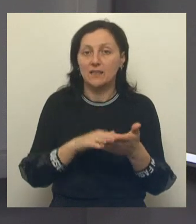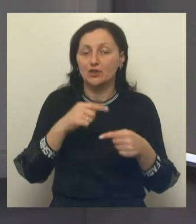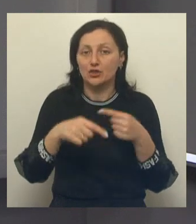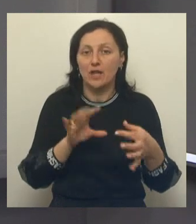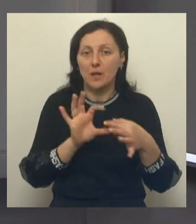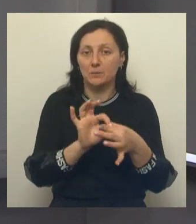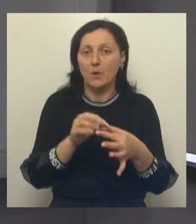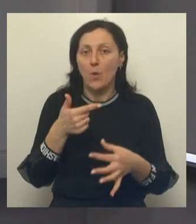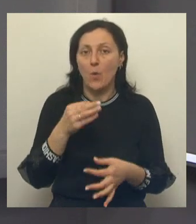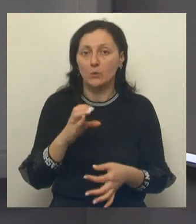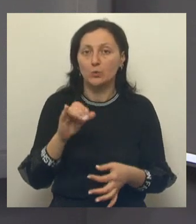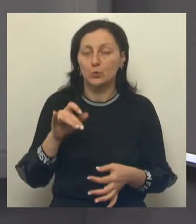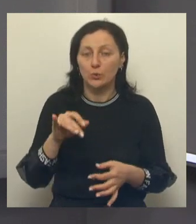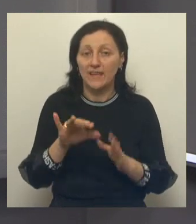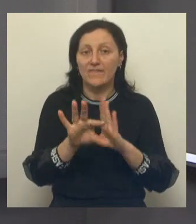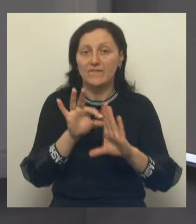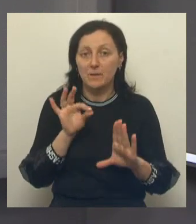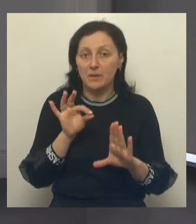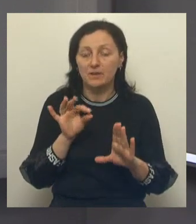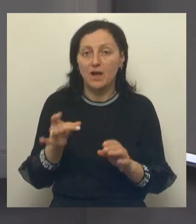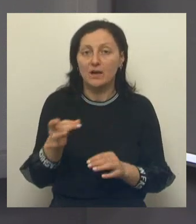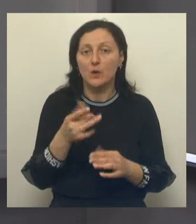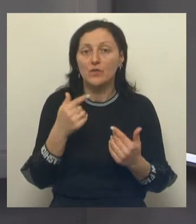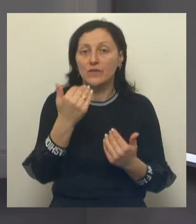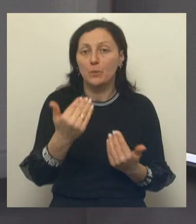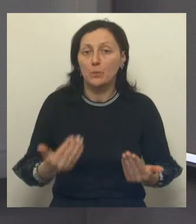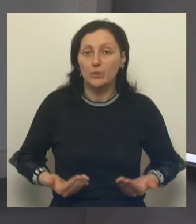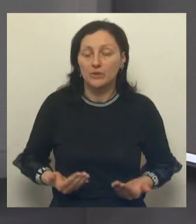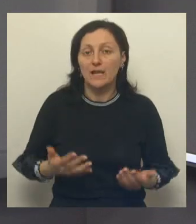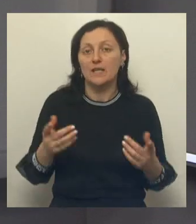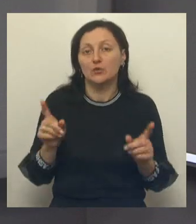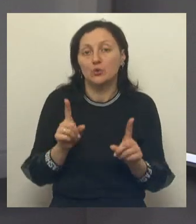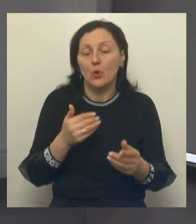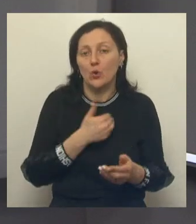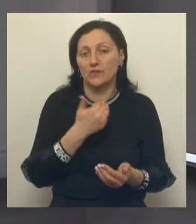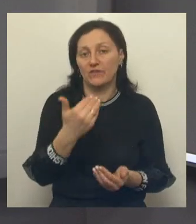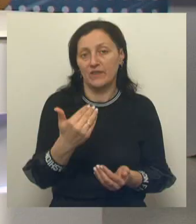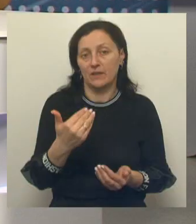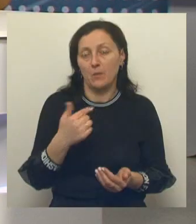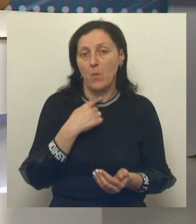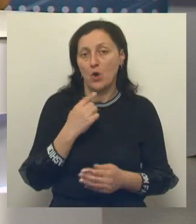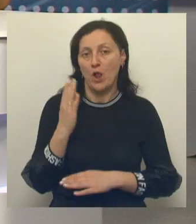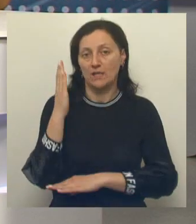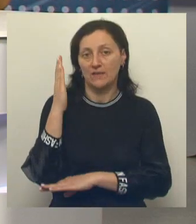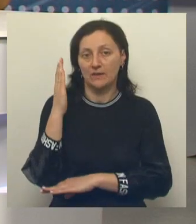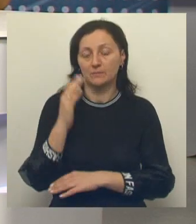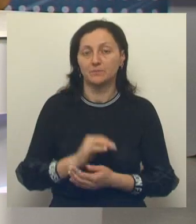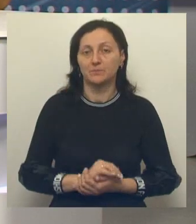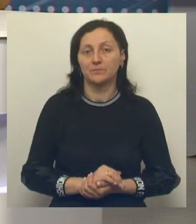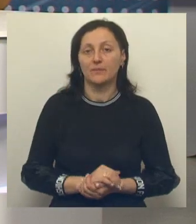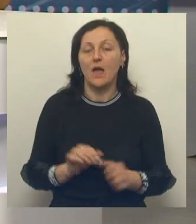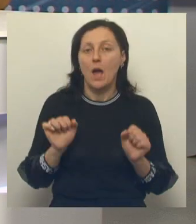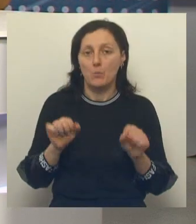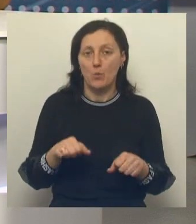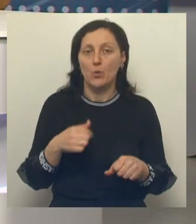и выбрать муниципальное образование, в котором ты проживаешь, за какие объекты хочешь ты проголосовать. Чтобы они преобразились. А могу